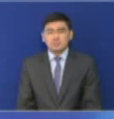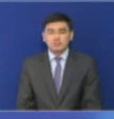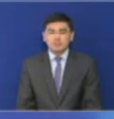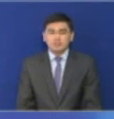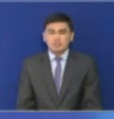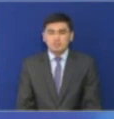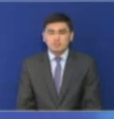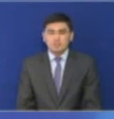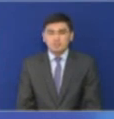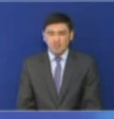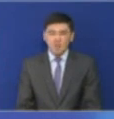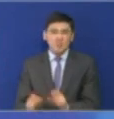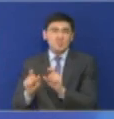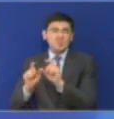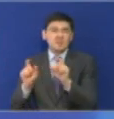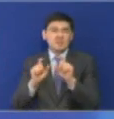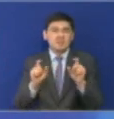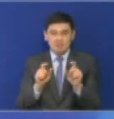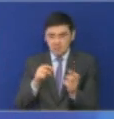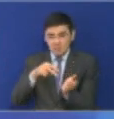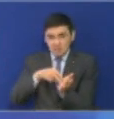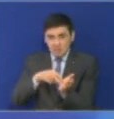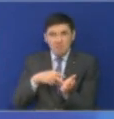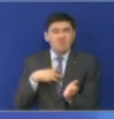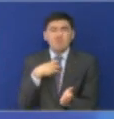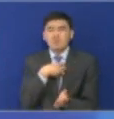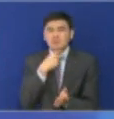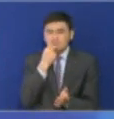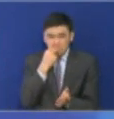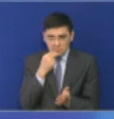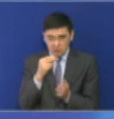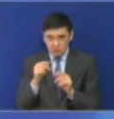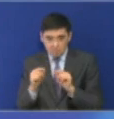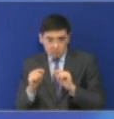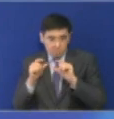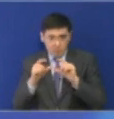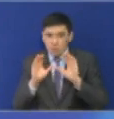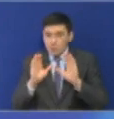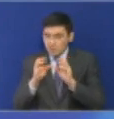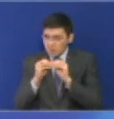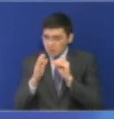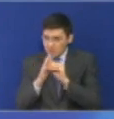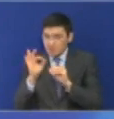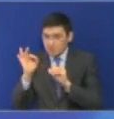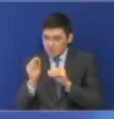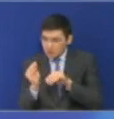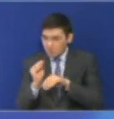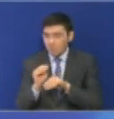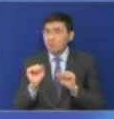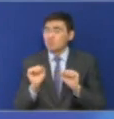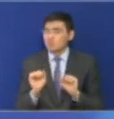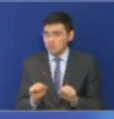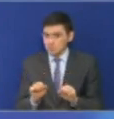Розничным торговым объектам делать надбавку на социально значимые товары можно не более 15% от закупочной цены.